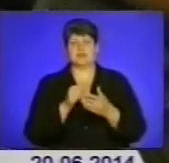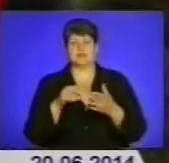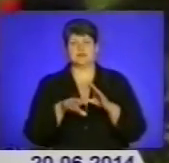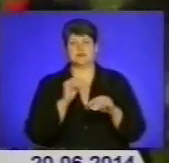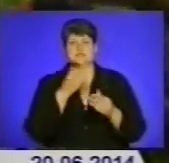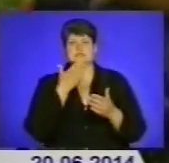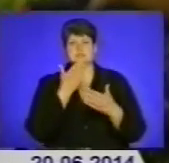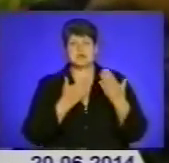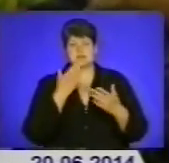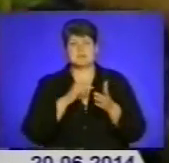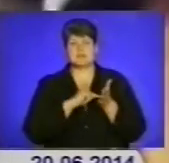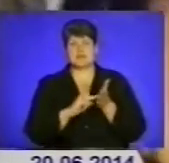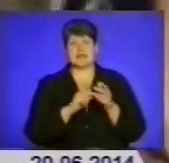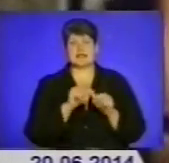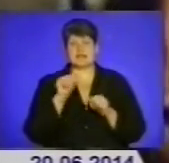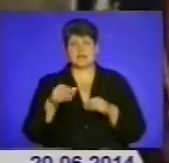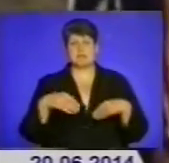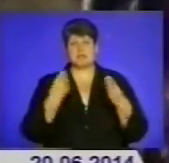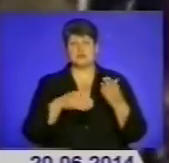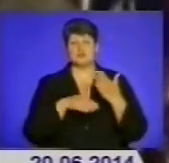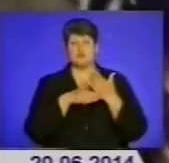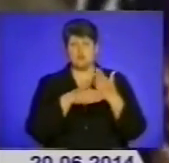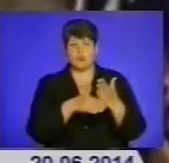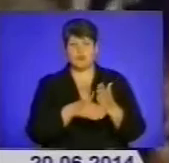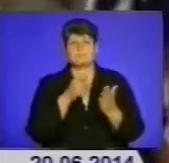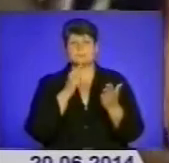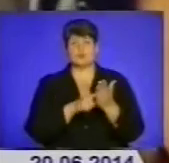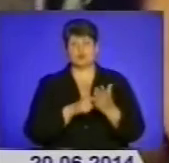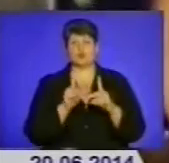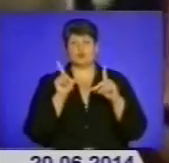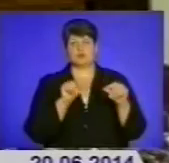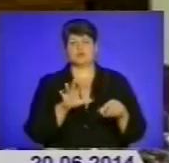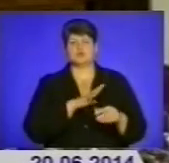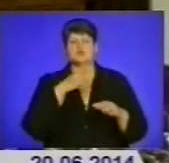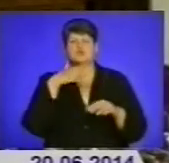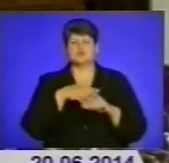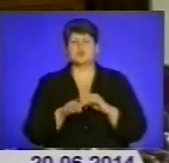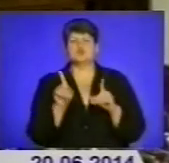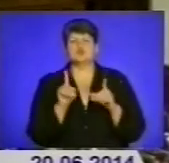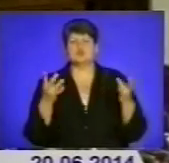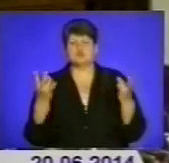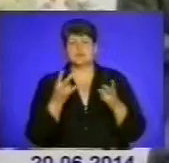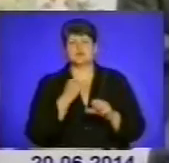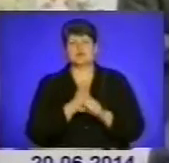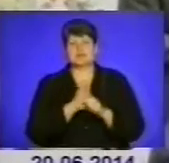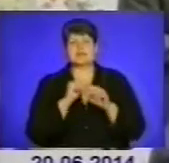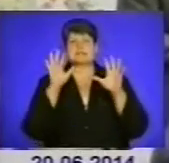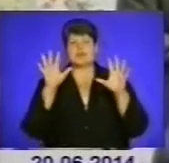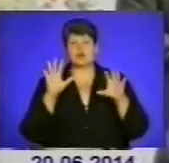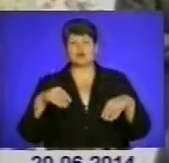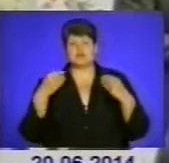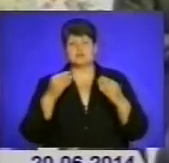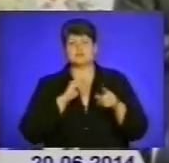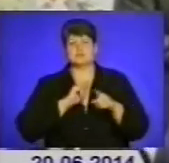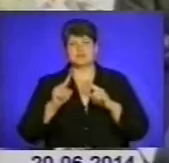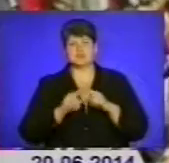Він підкреслив, окрім передачі допомоги силовикам, метою поїздки було зрозуміти, що потрібно робити законодавцям, аби швидше